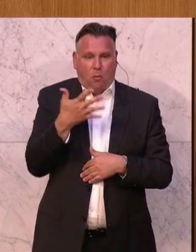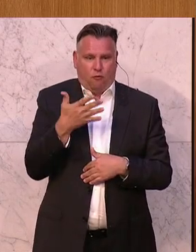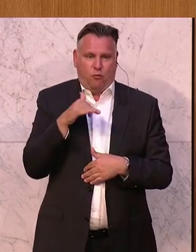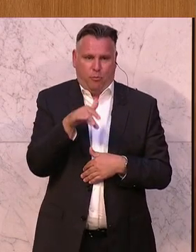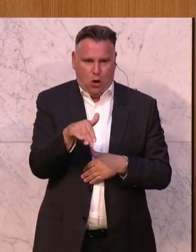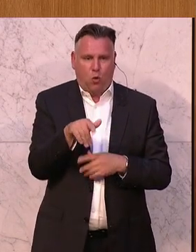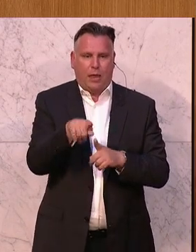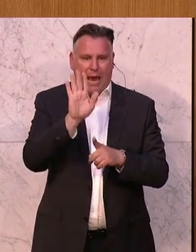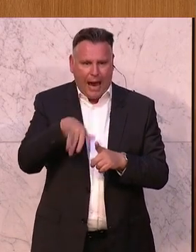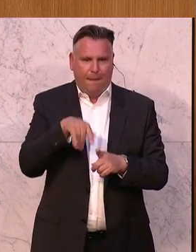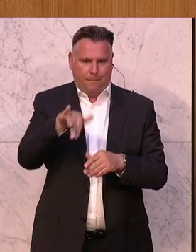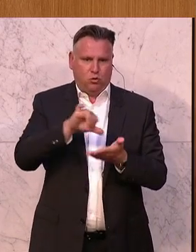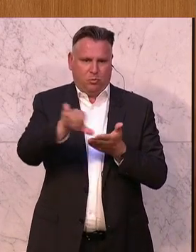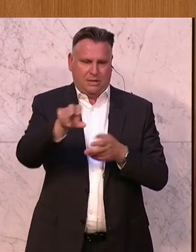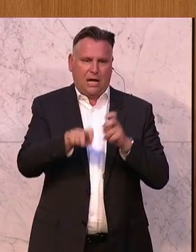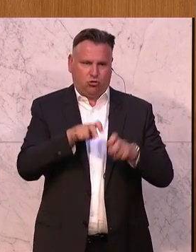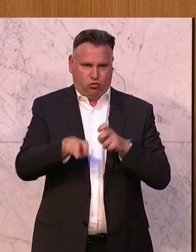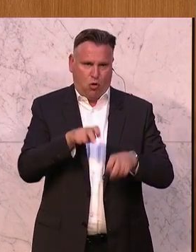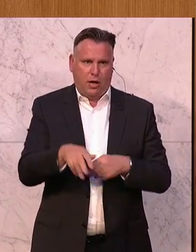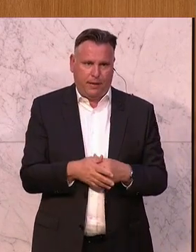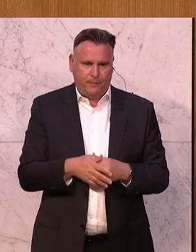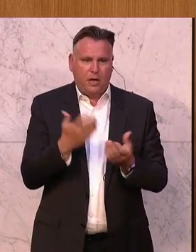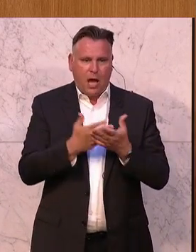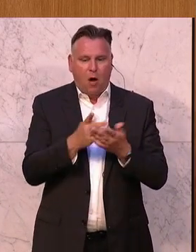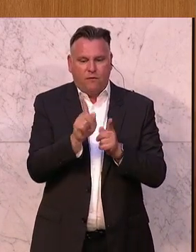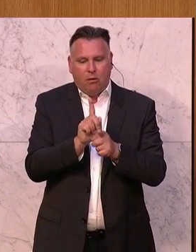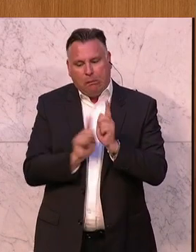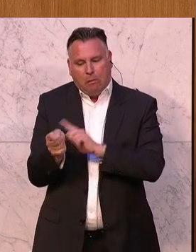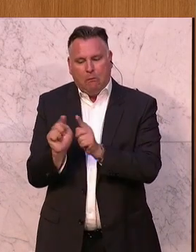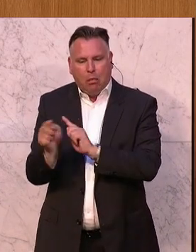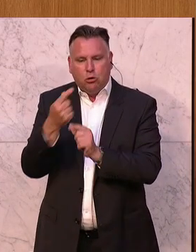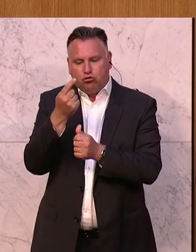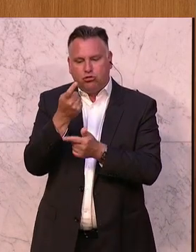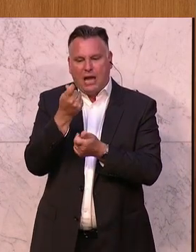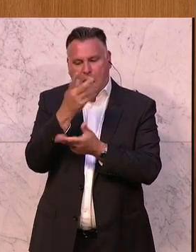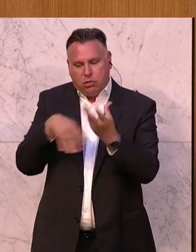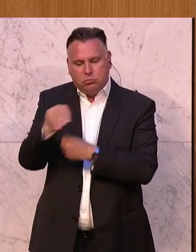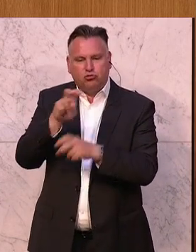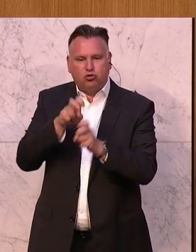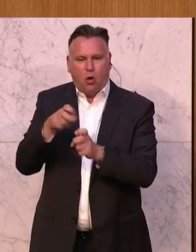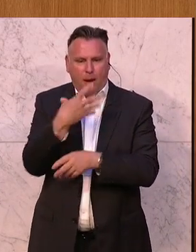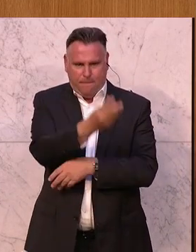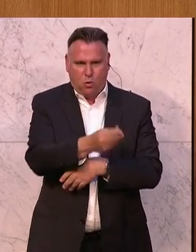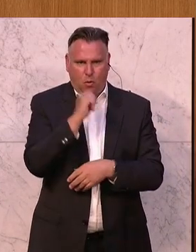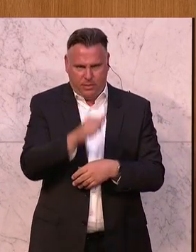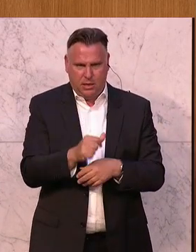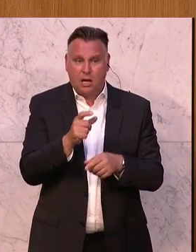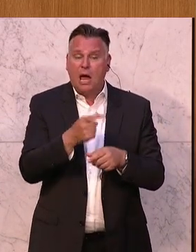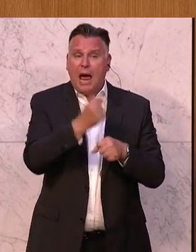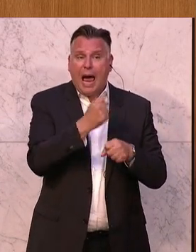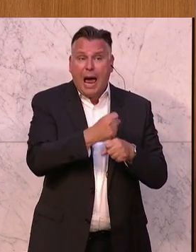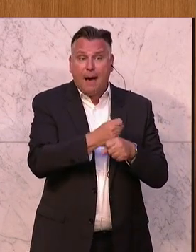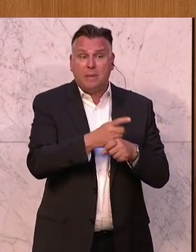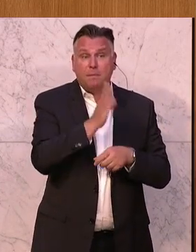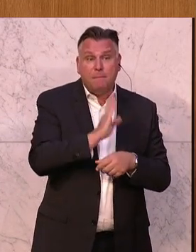Euro vorzusehen ist und das Schließen von Schlupflöchern eingehoben werden, um im Gegenzug die Steuern auf Arbeitseinkommen